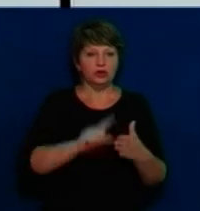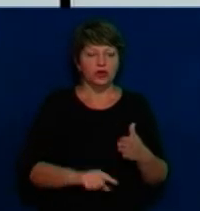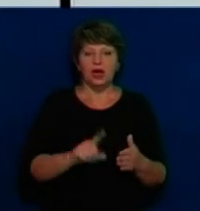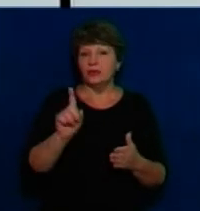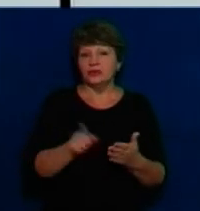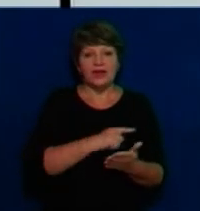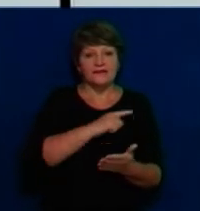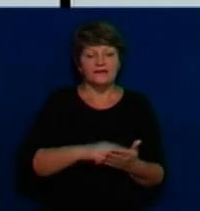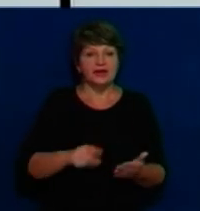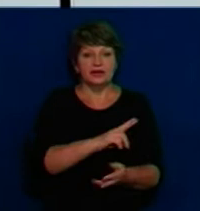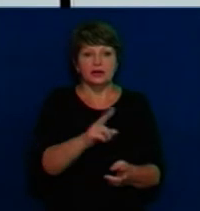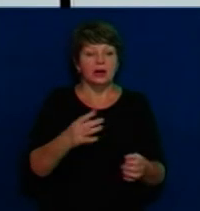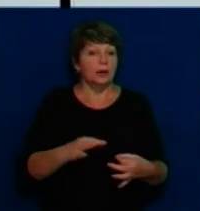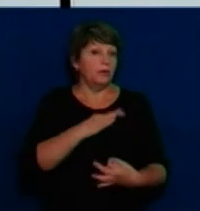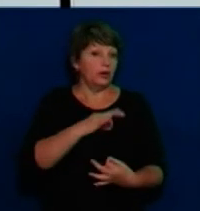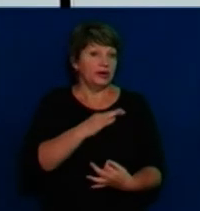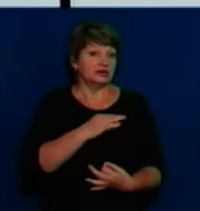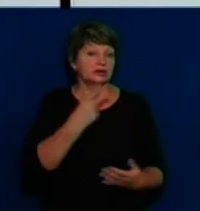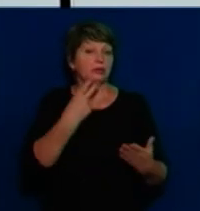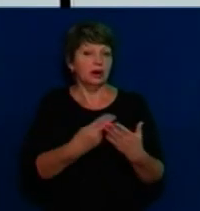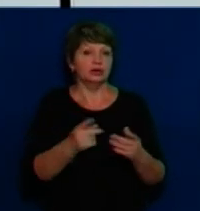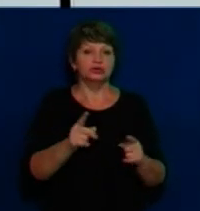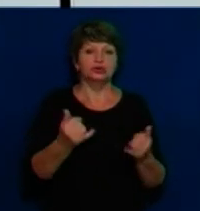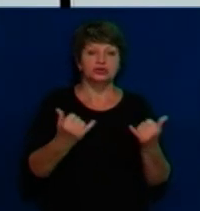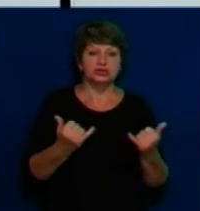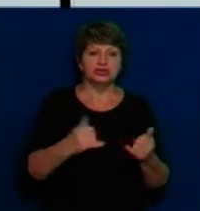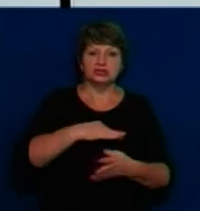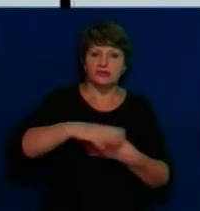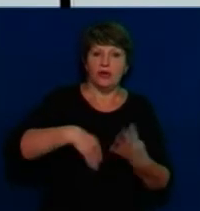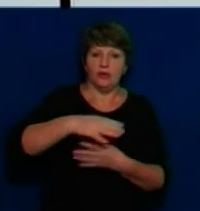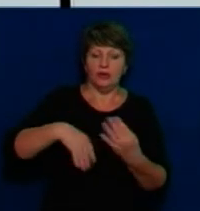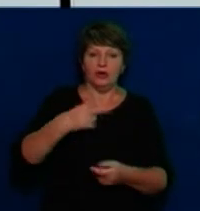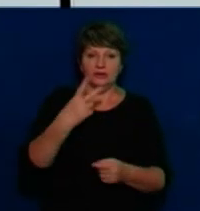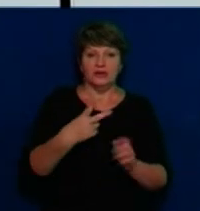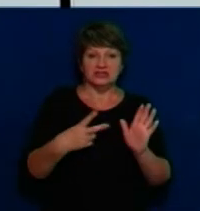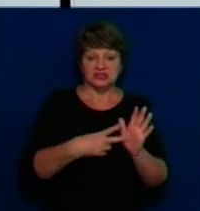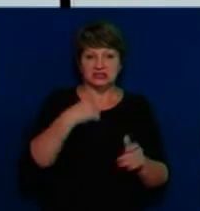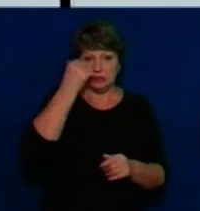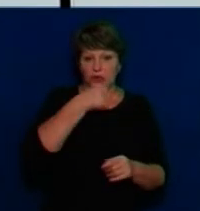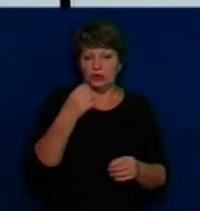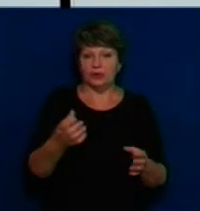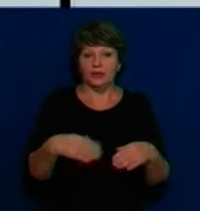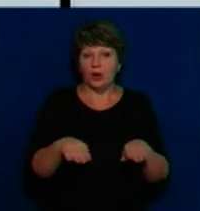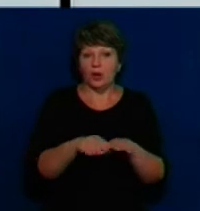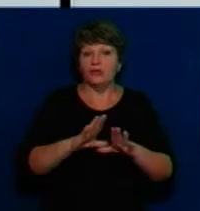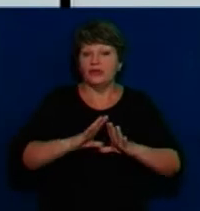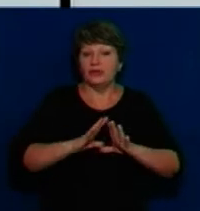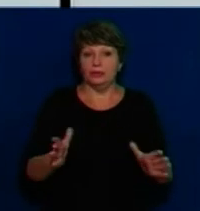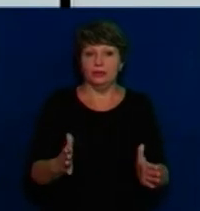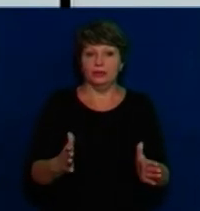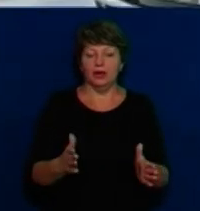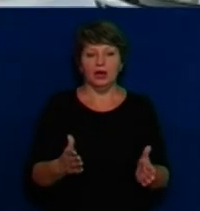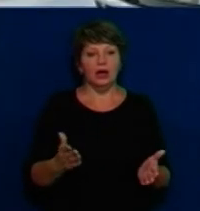вам скажу. Вони всього вже бояться. Вони бачать, те, що робиться зараз, ну, за 27 років, такого, ну, не було. Які ж аргументи